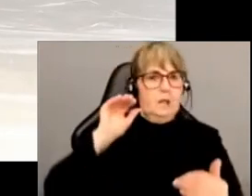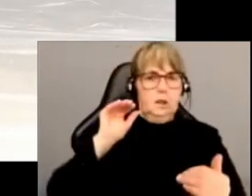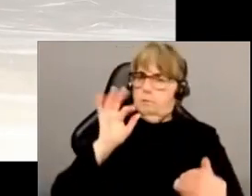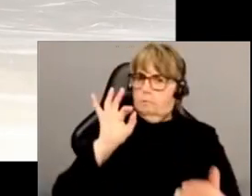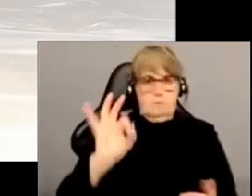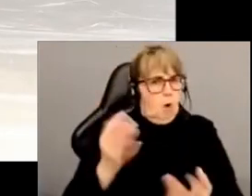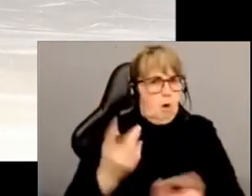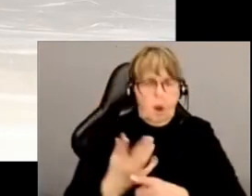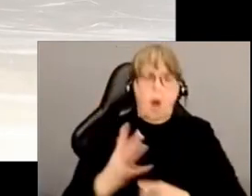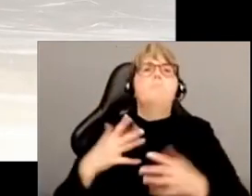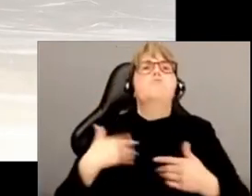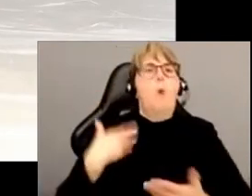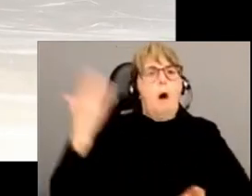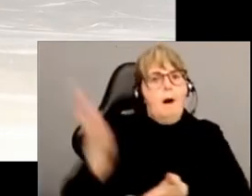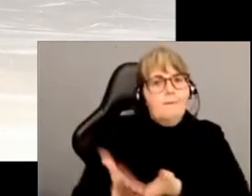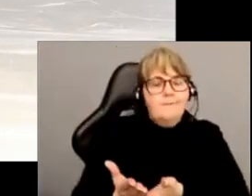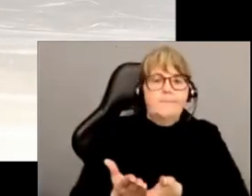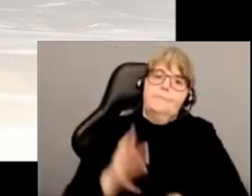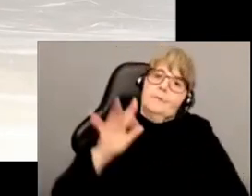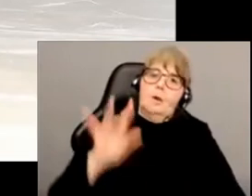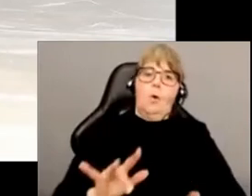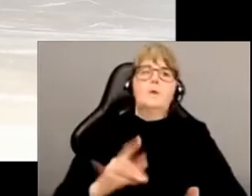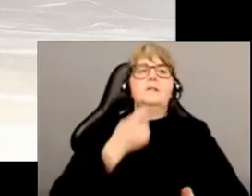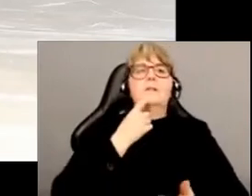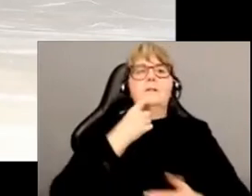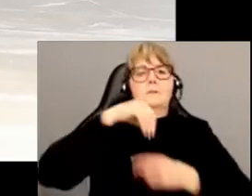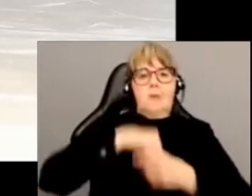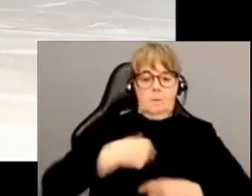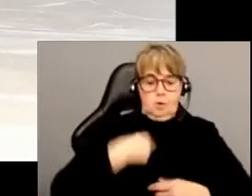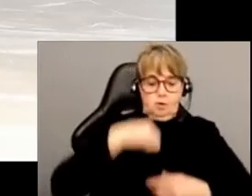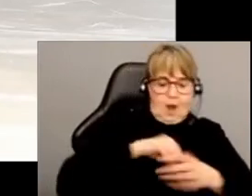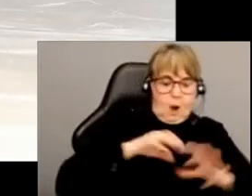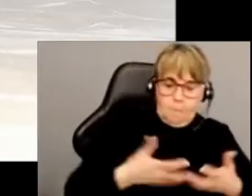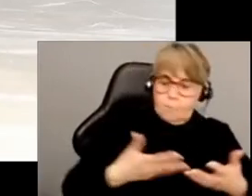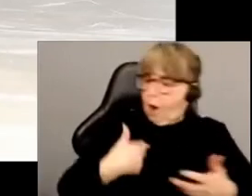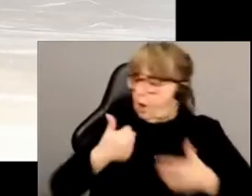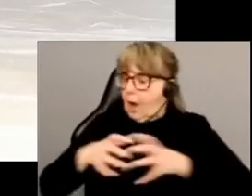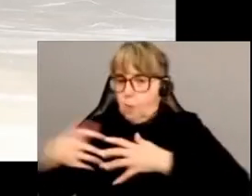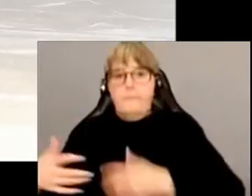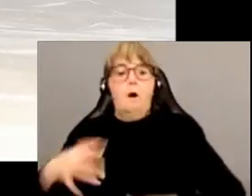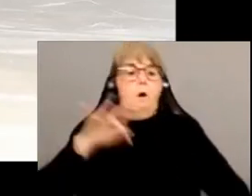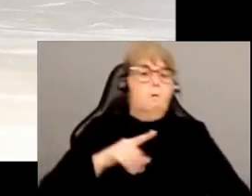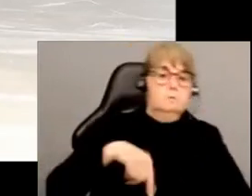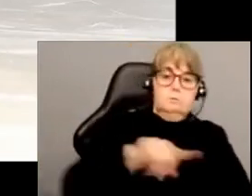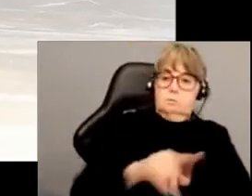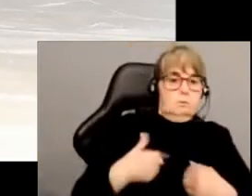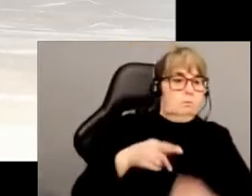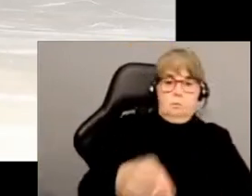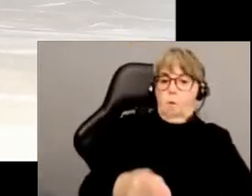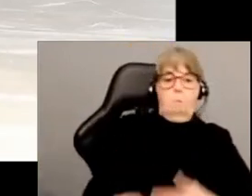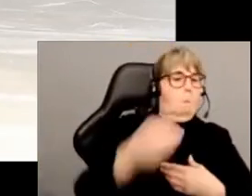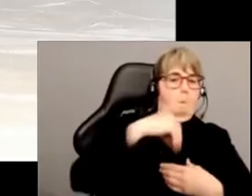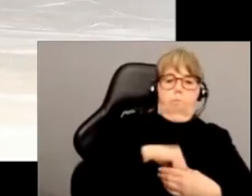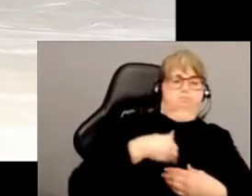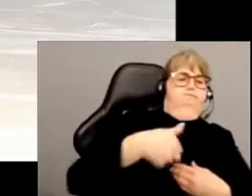'explique au moins en partie par l'espèce à laquelle ces individus appartiennent. Donc, c'est parce que les animaux ne font pas partie de l'espèce humaine